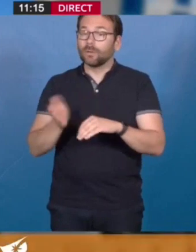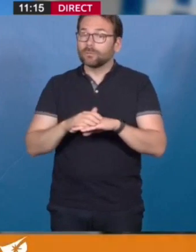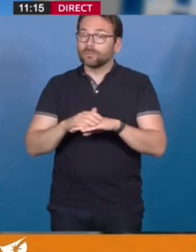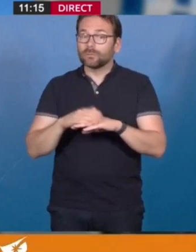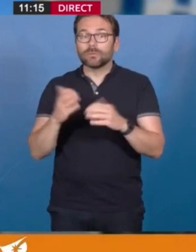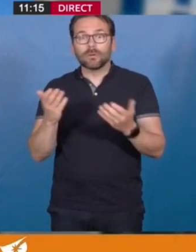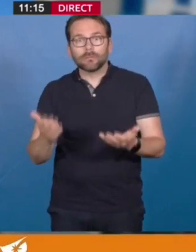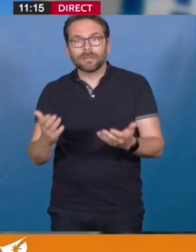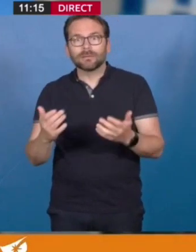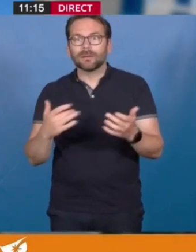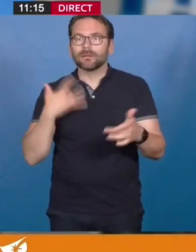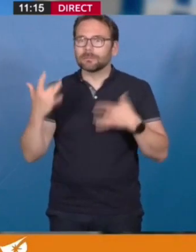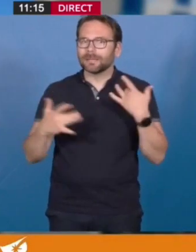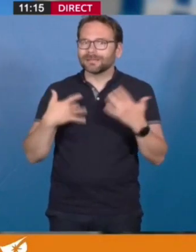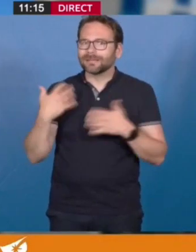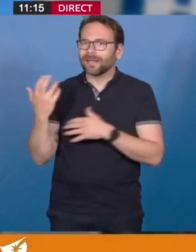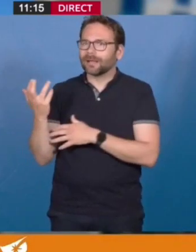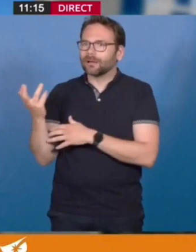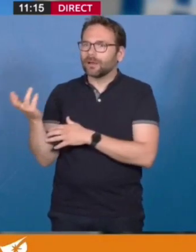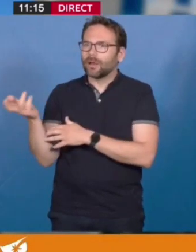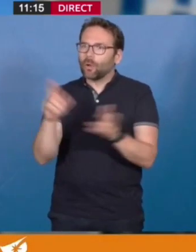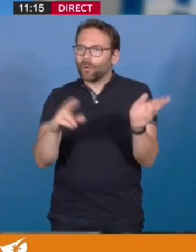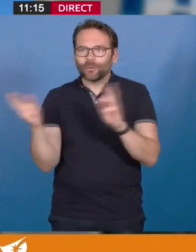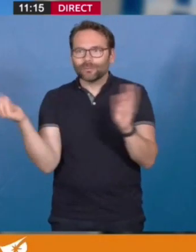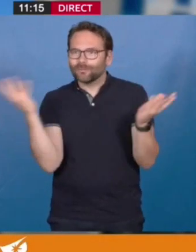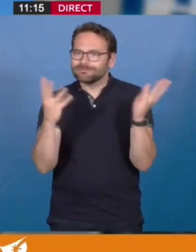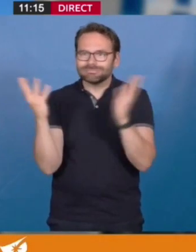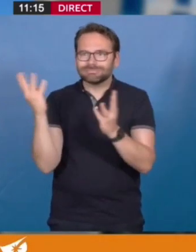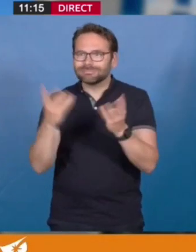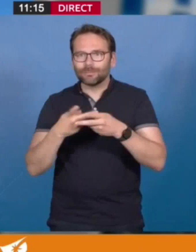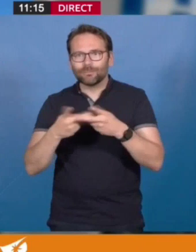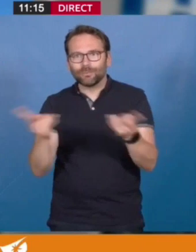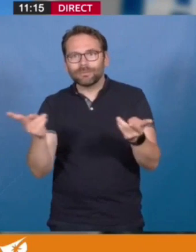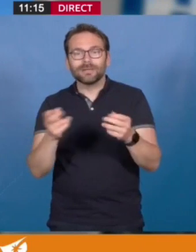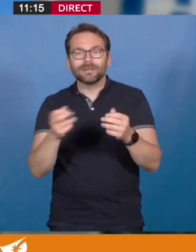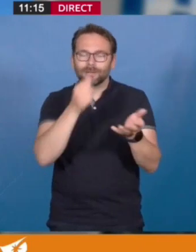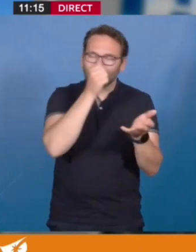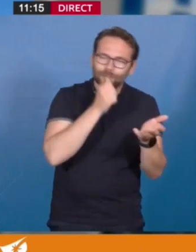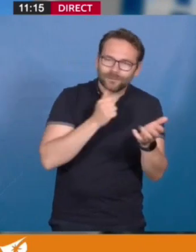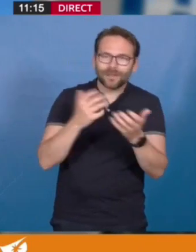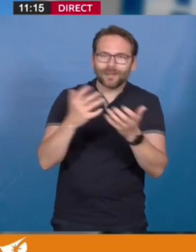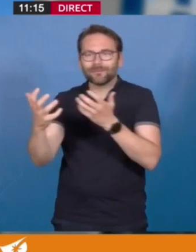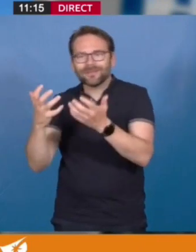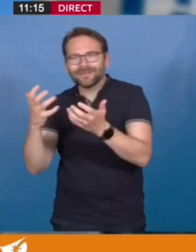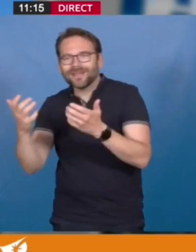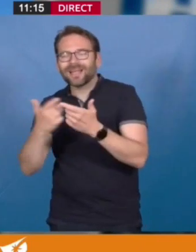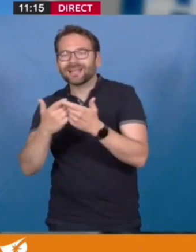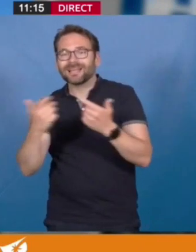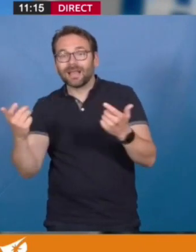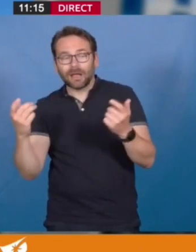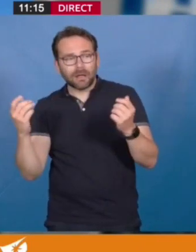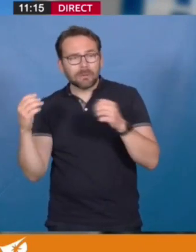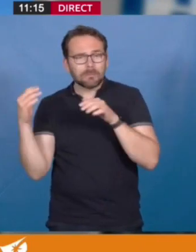nos salles de spectacle, le retour du public dans nos musées. Ils sont nombreux.